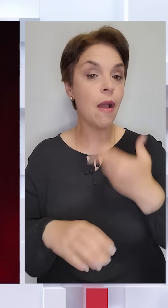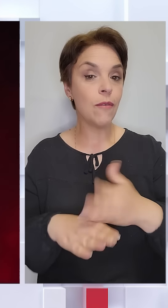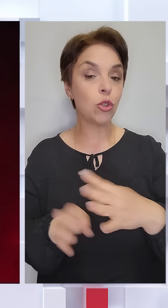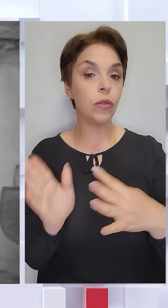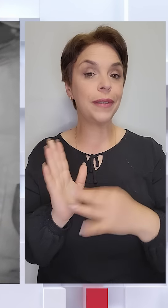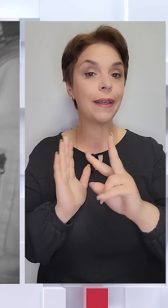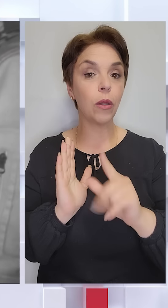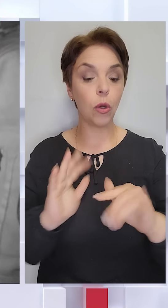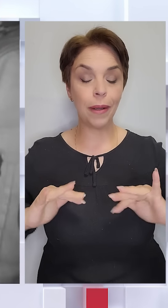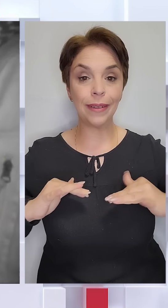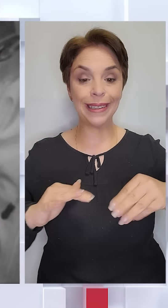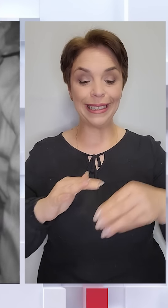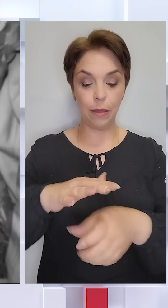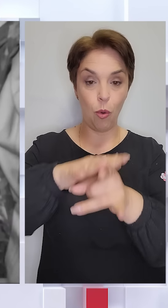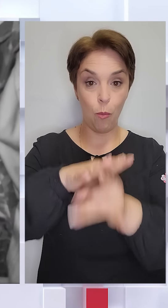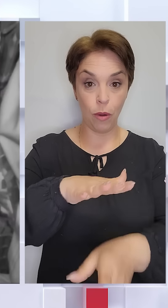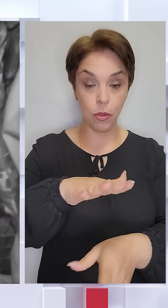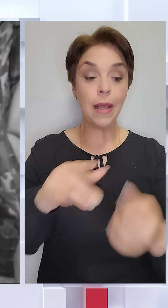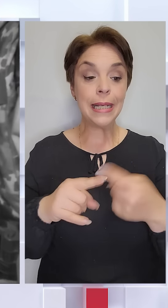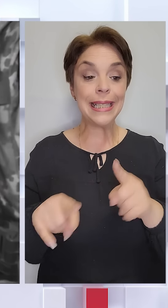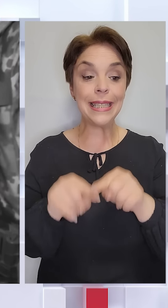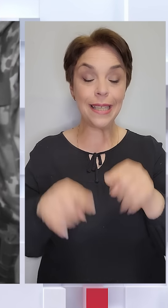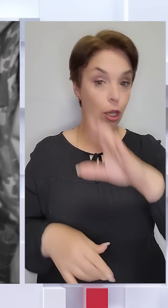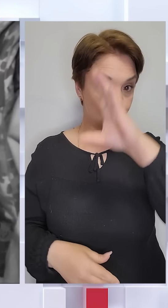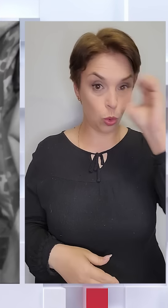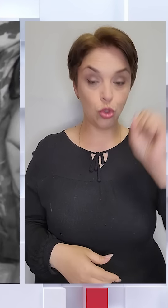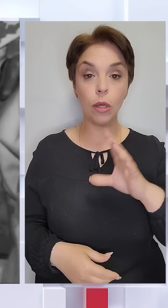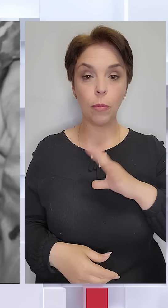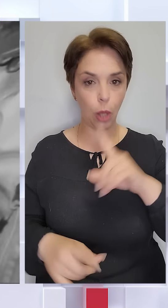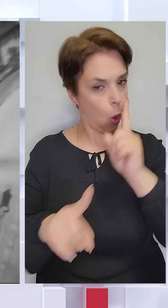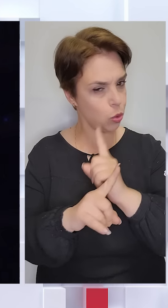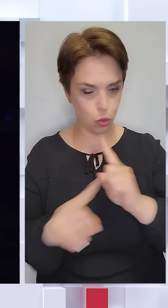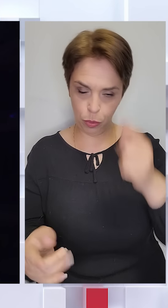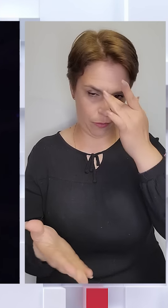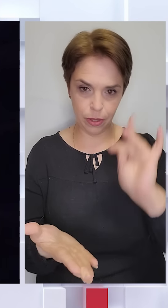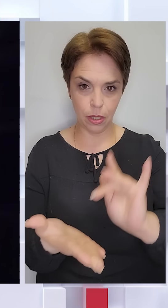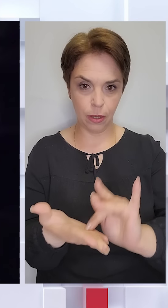-кілограмового термобаричного боєприпасу цієї ночі була особлива ціль.